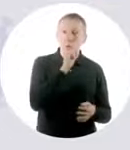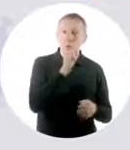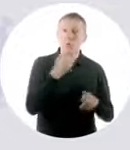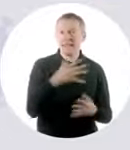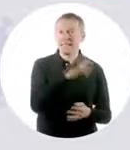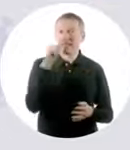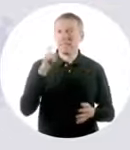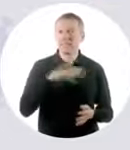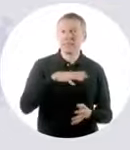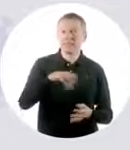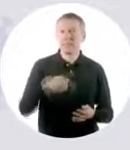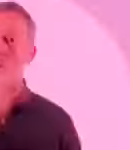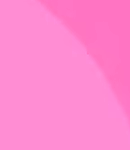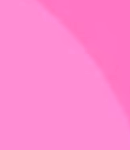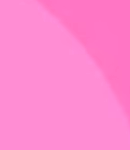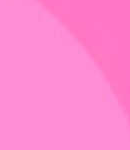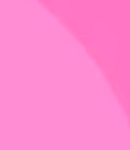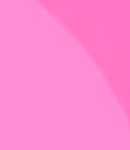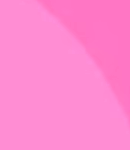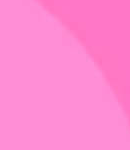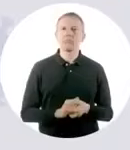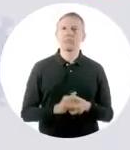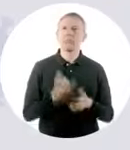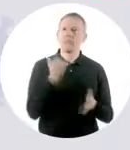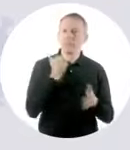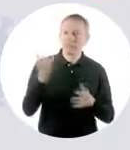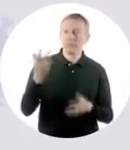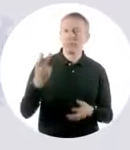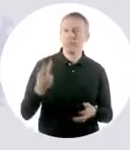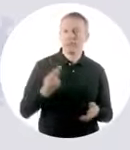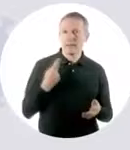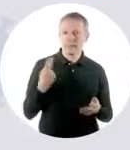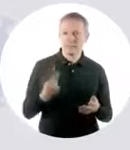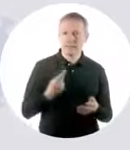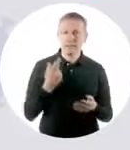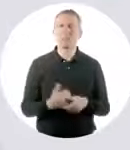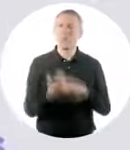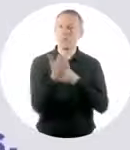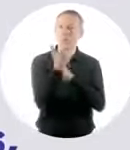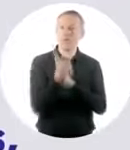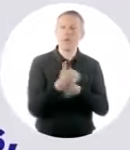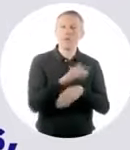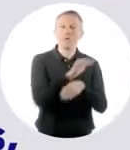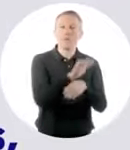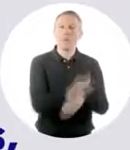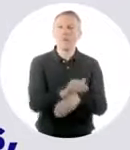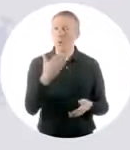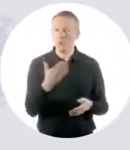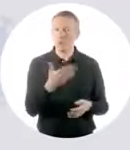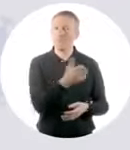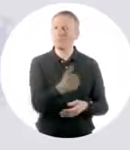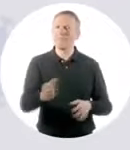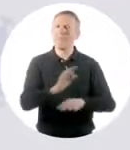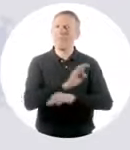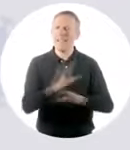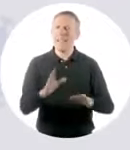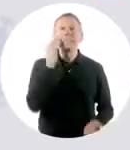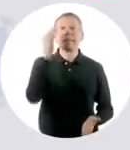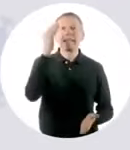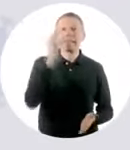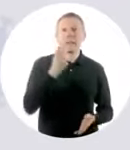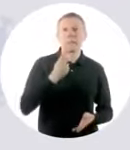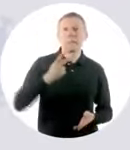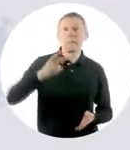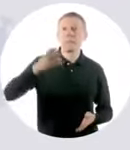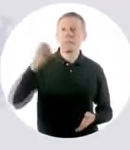mangé votre médecin, vous êtes peut-être con. Appelez votre médecin pour vous sucer, pour vous protéger. Saluez sans serrer